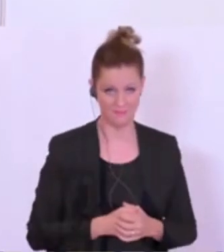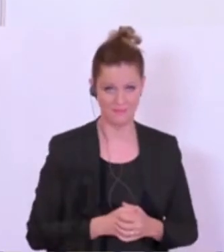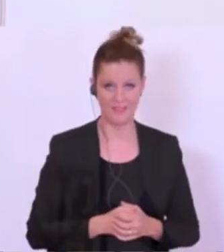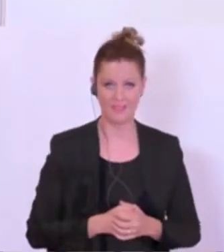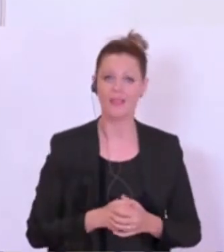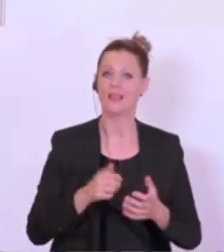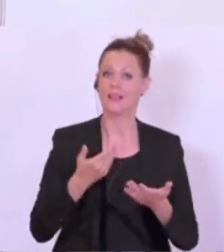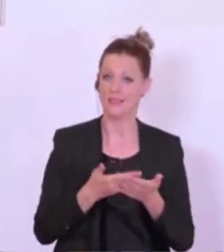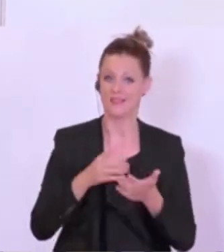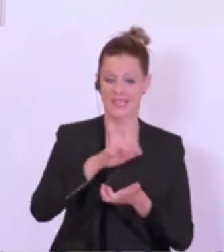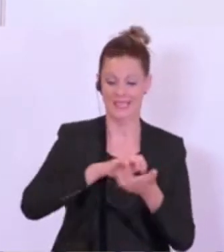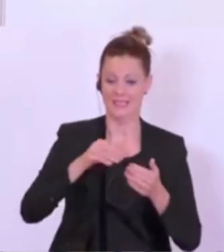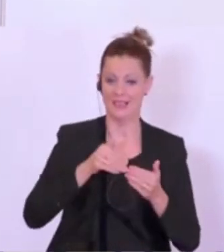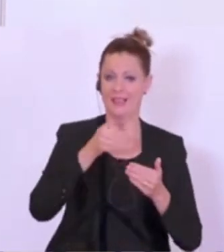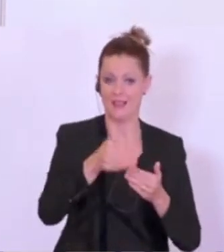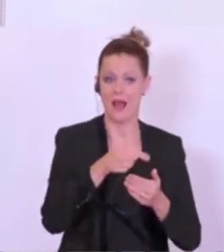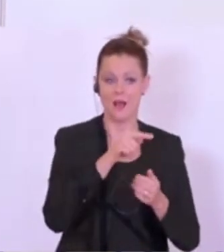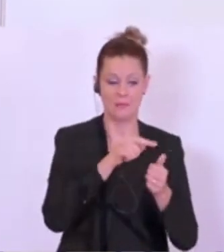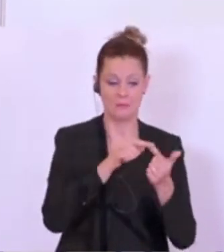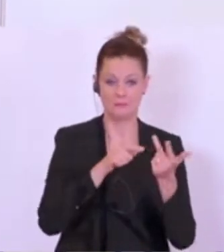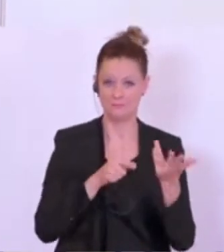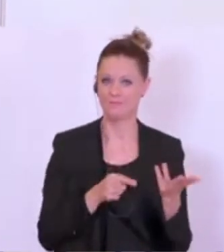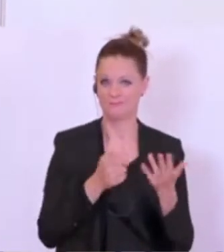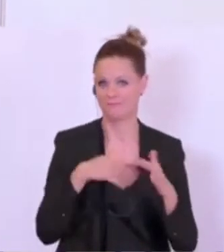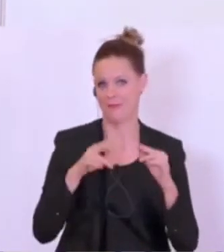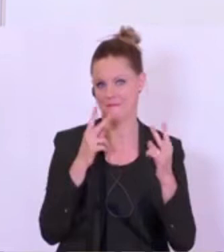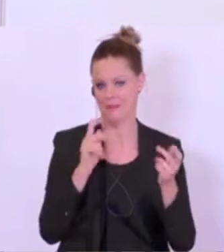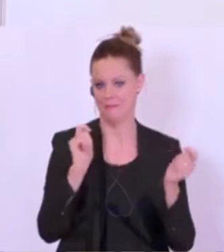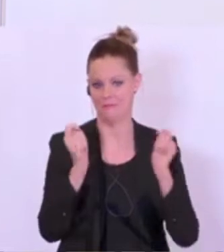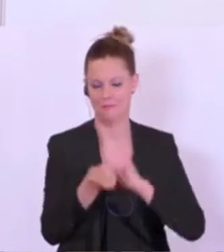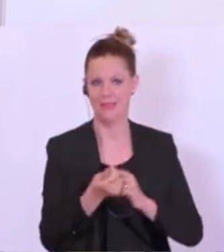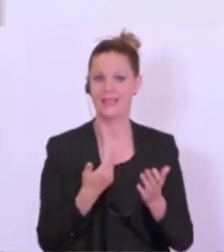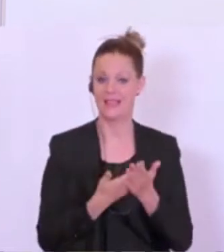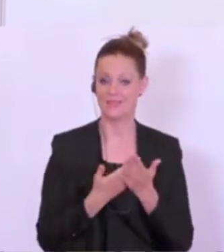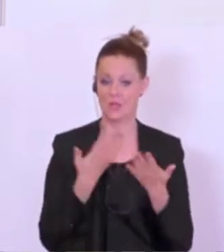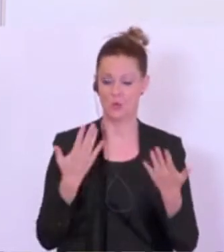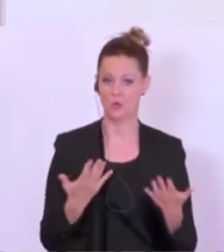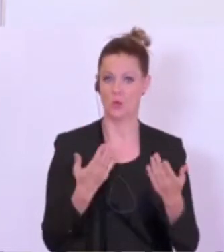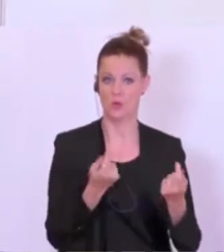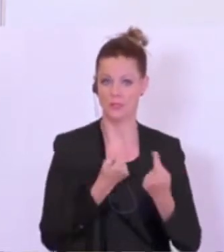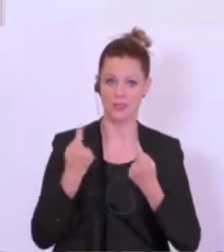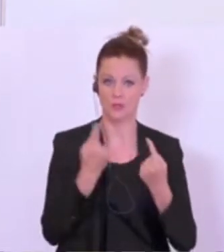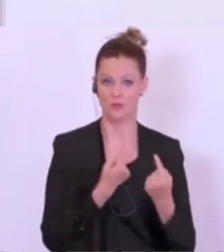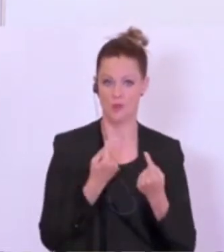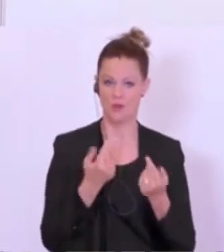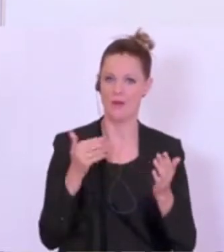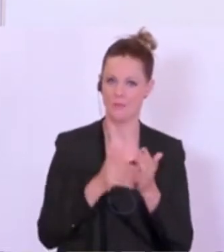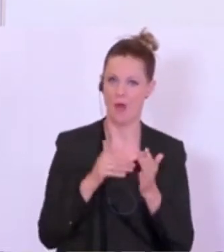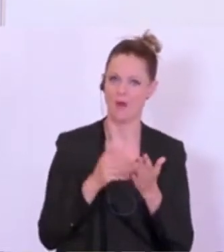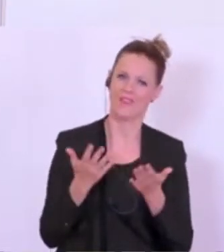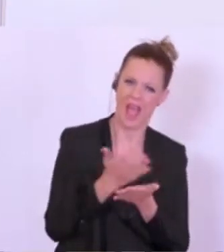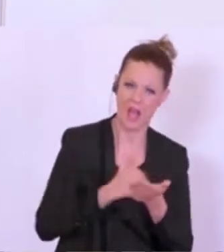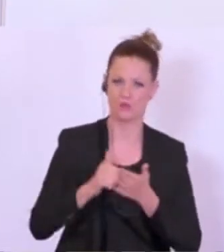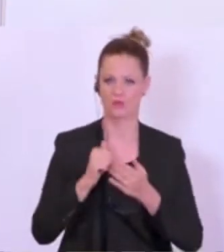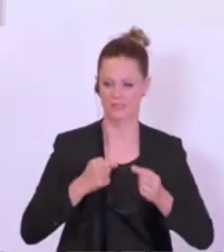also für uns jetzt, möglichst gute Maßnahmen zu treffen, um in diesen Megatrends, in diesen Strukturwandel-Entwicklungen dann